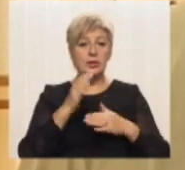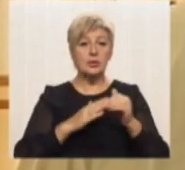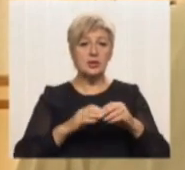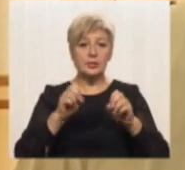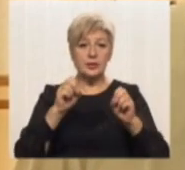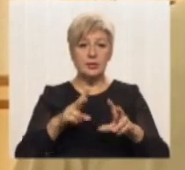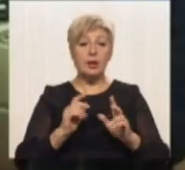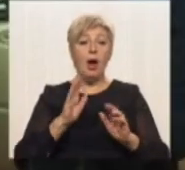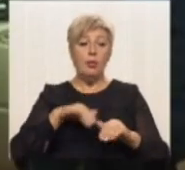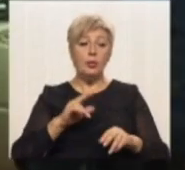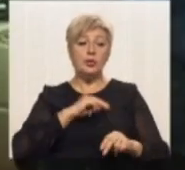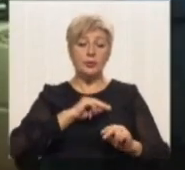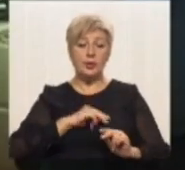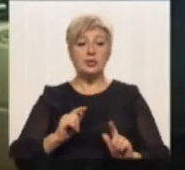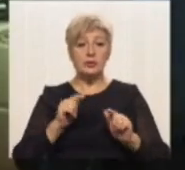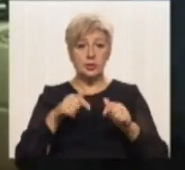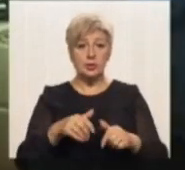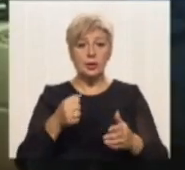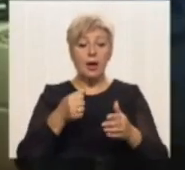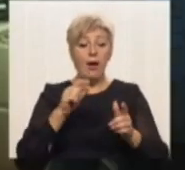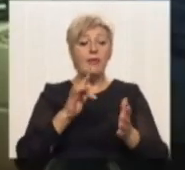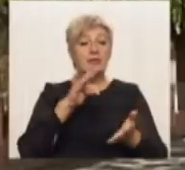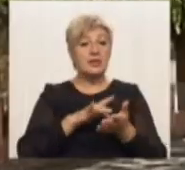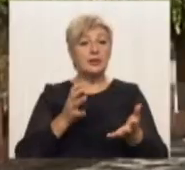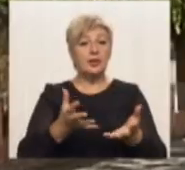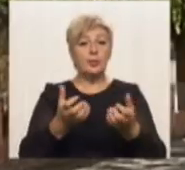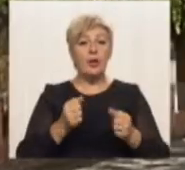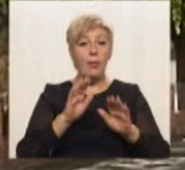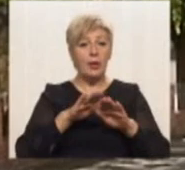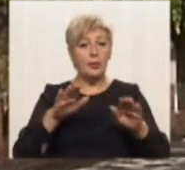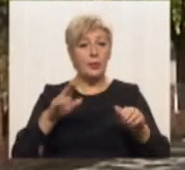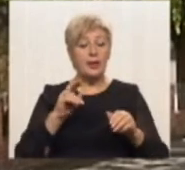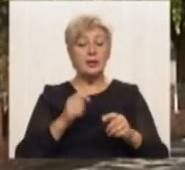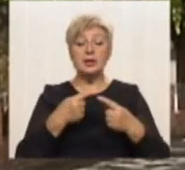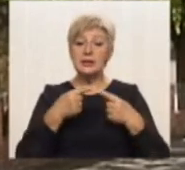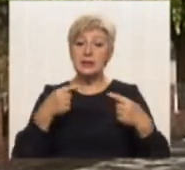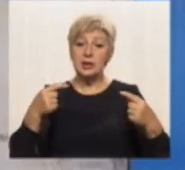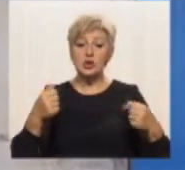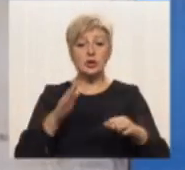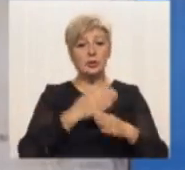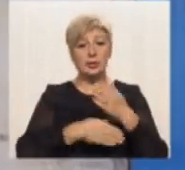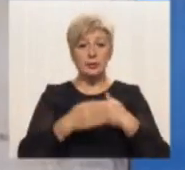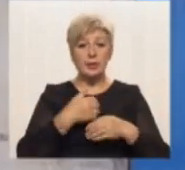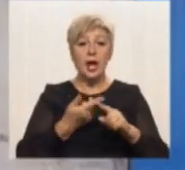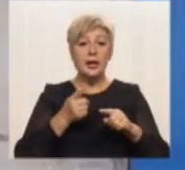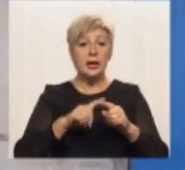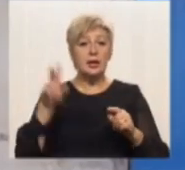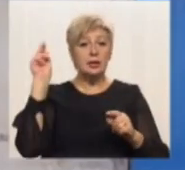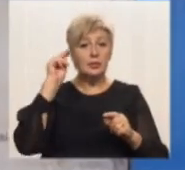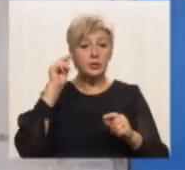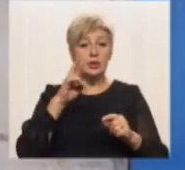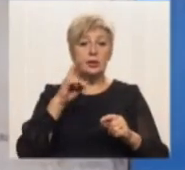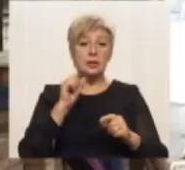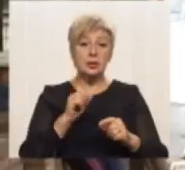працевлаштовуються. До того ж, в центрі приймають підлітків з іншими особовими потребами, які навчаються на